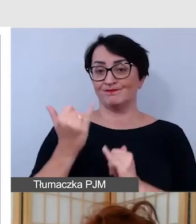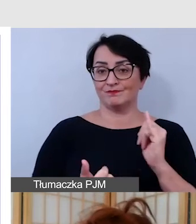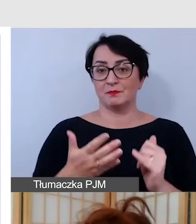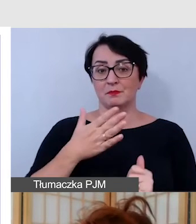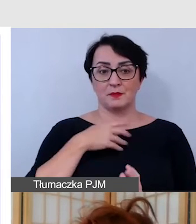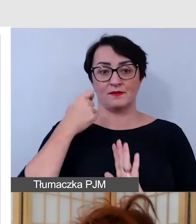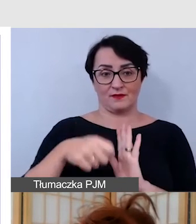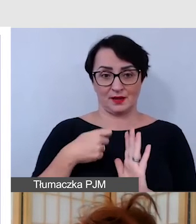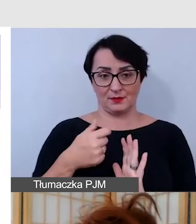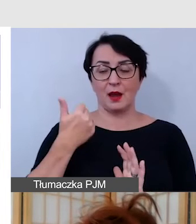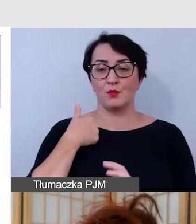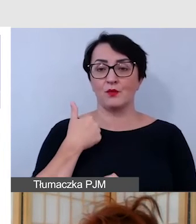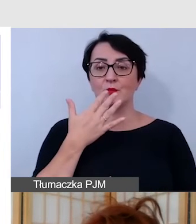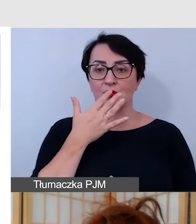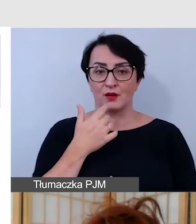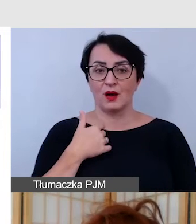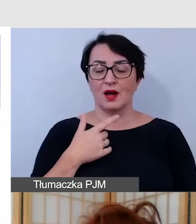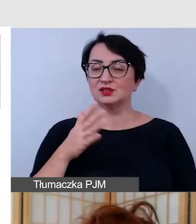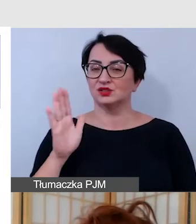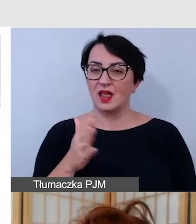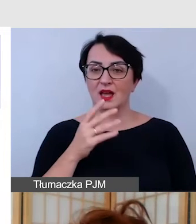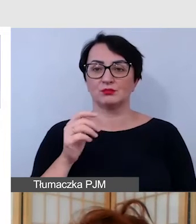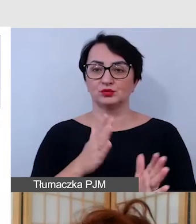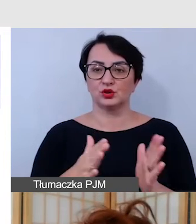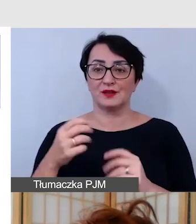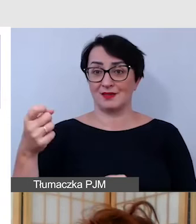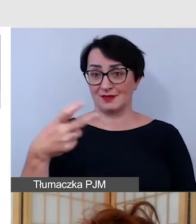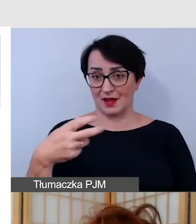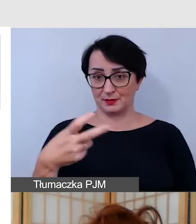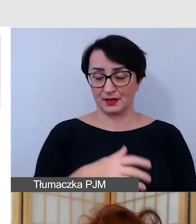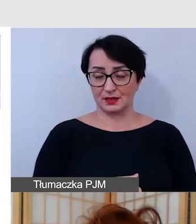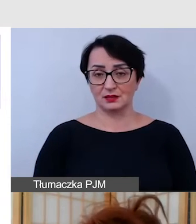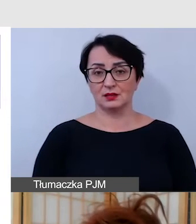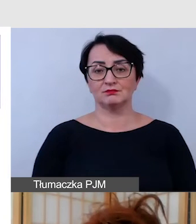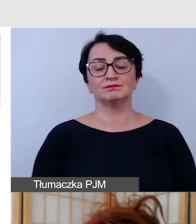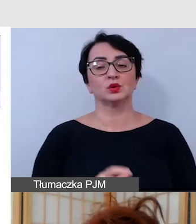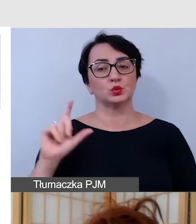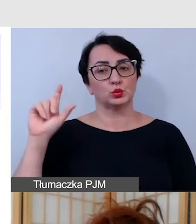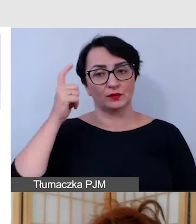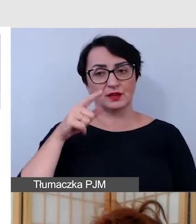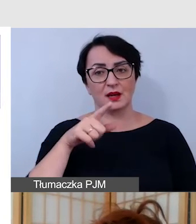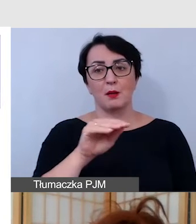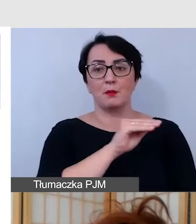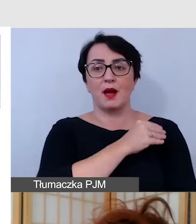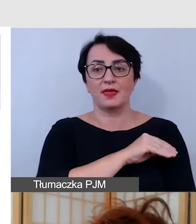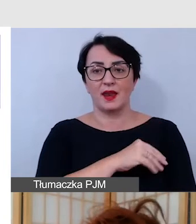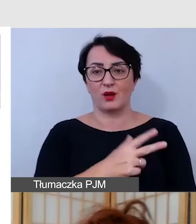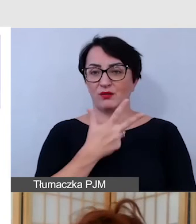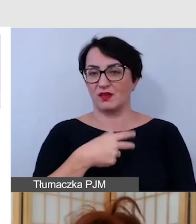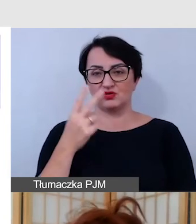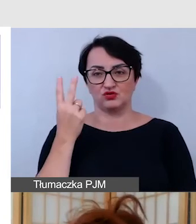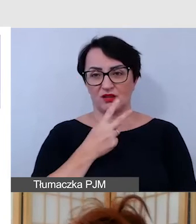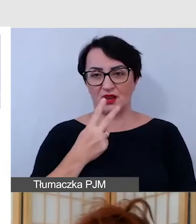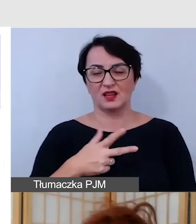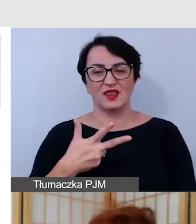tak jak mówiłam, z niepoprawnie przygotowanymi napisami, to jest to przede wszystkim nieczytelny materiał i proszę mi wierzyć,